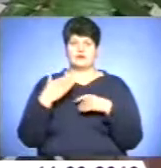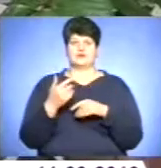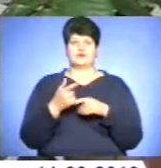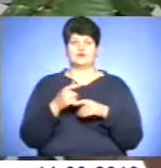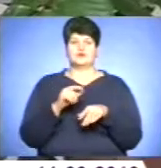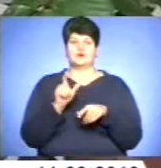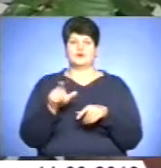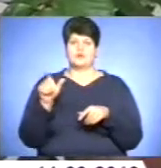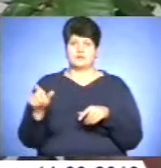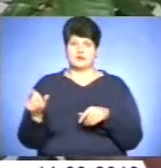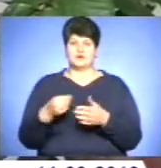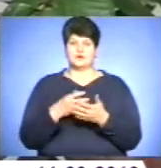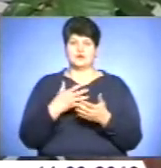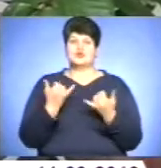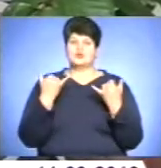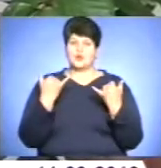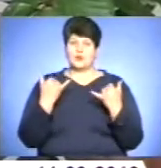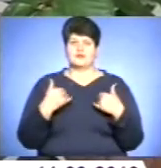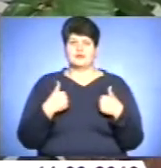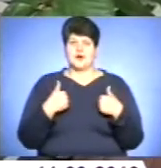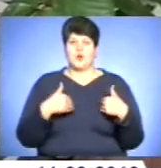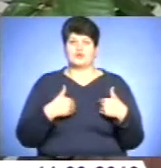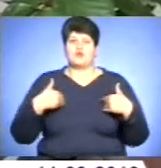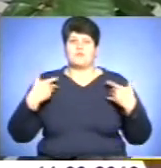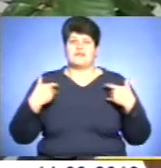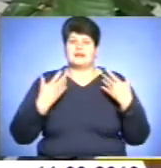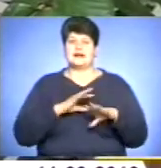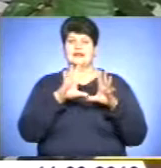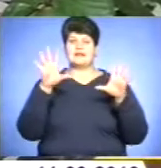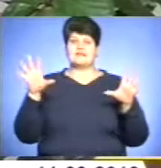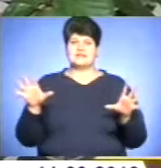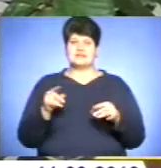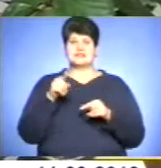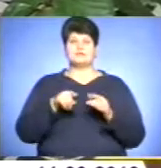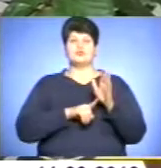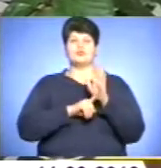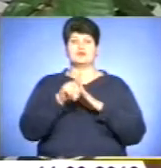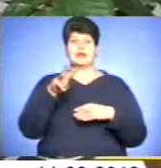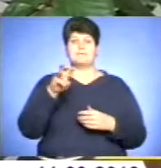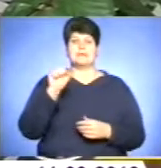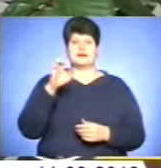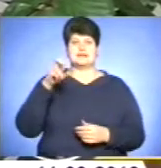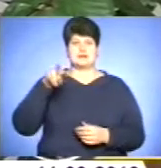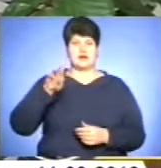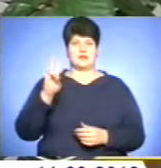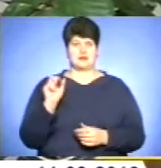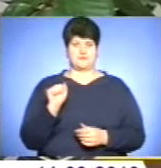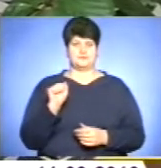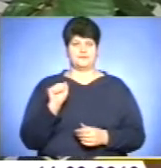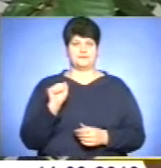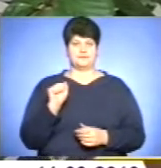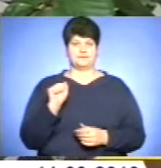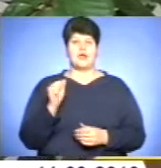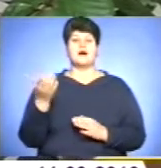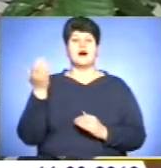Сьогодні, до речі, я хочу привітати з тим усіх, що починається масляна. А раніше